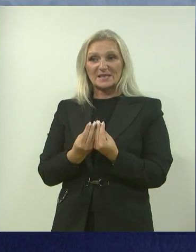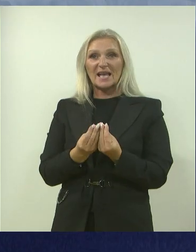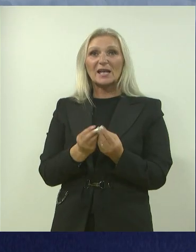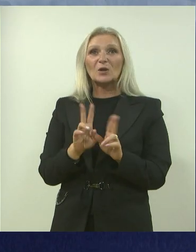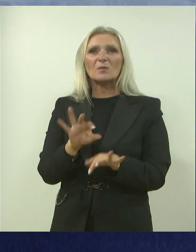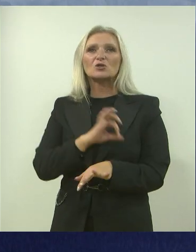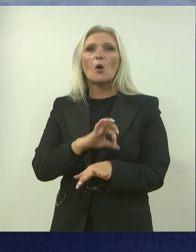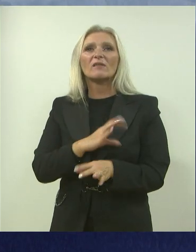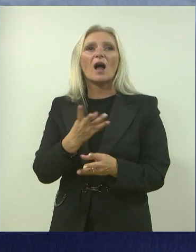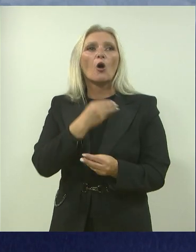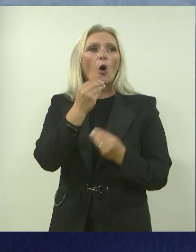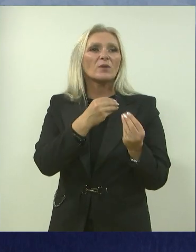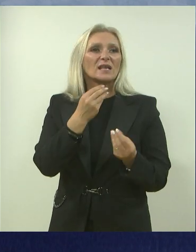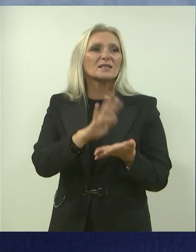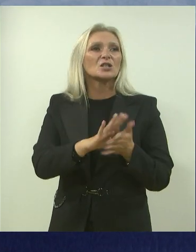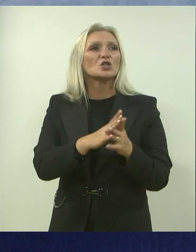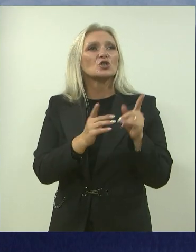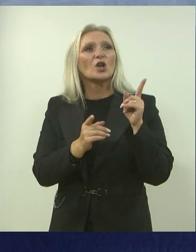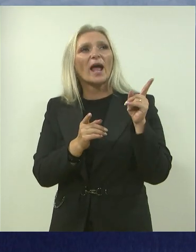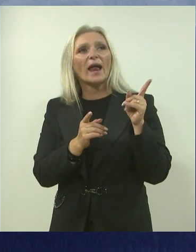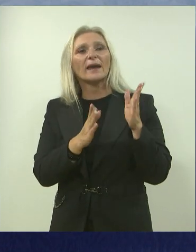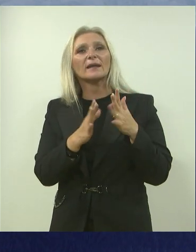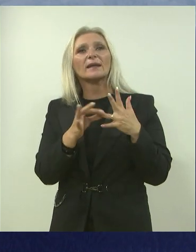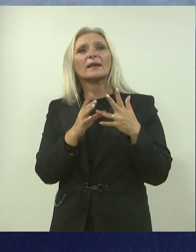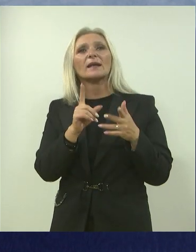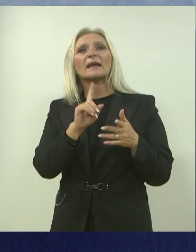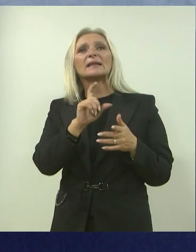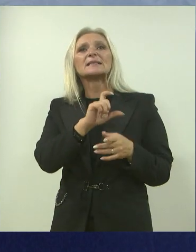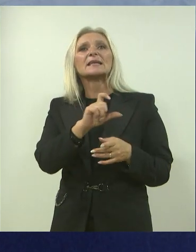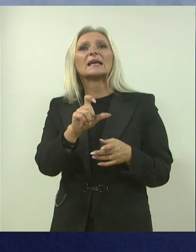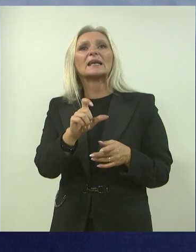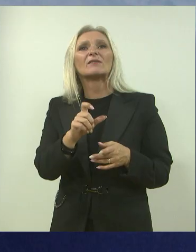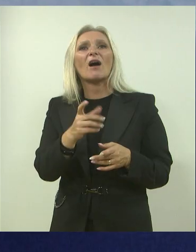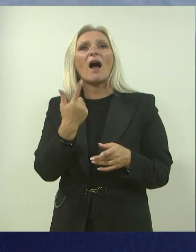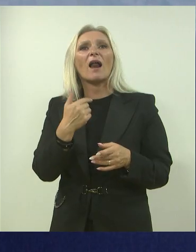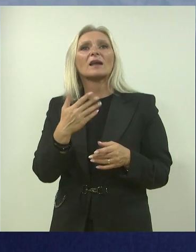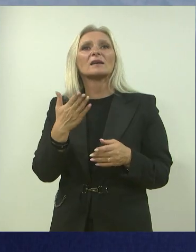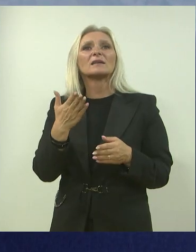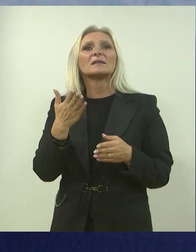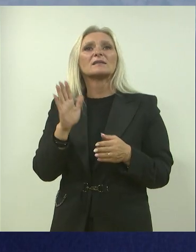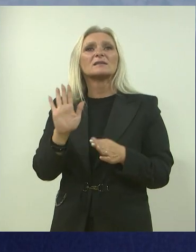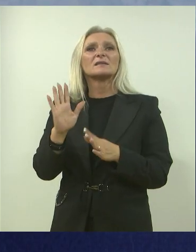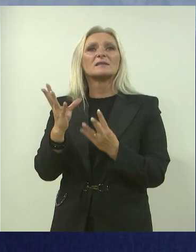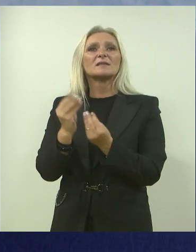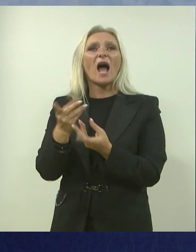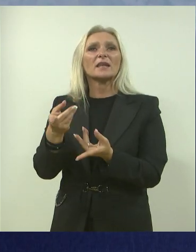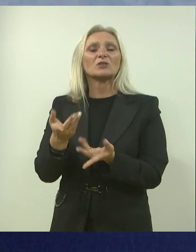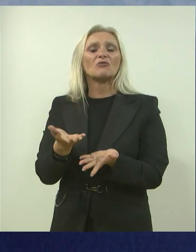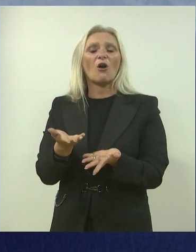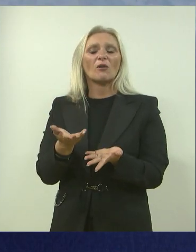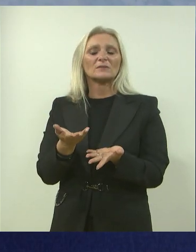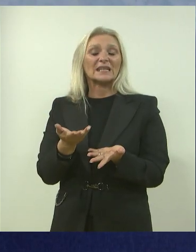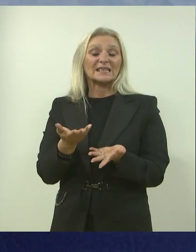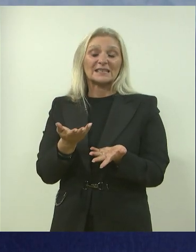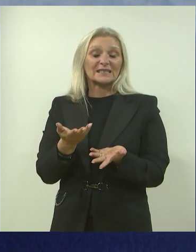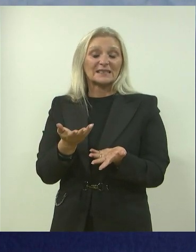imaš obavezu, kako objasniti, neće ženi, niste krivi, ali s vama je bio, tako da ja biciklirano nađe sam, pa ako se kaj